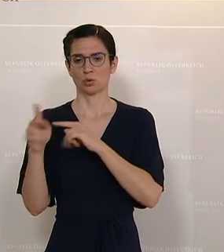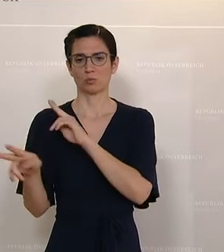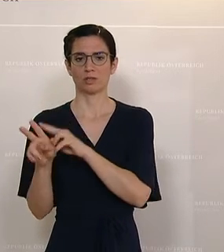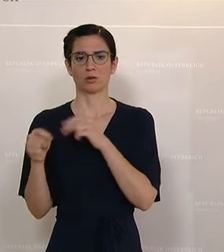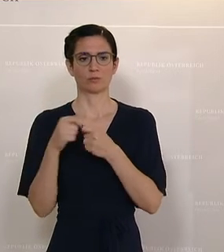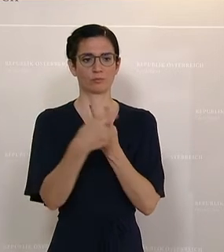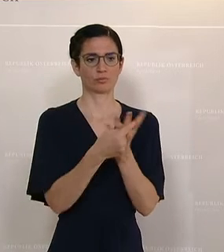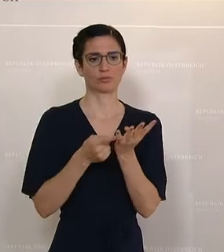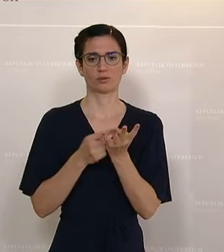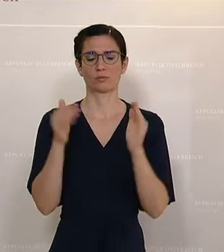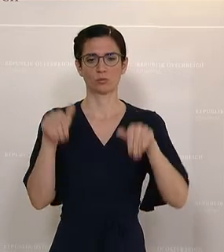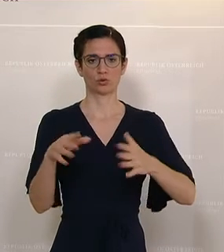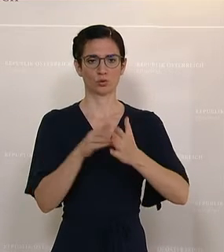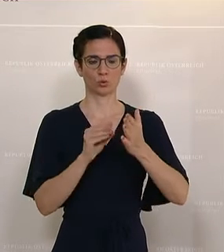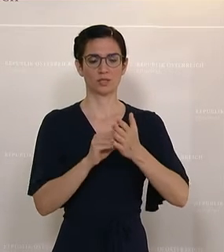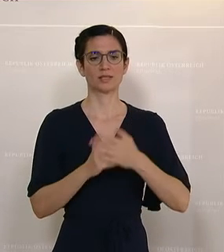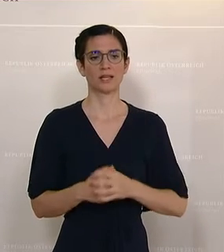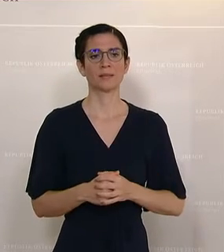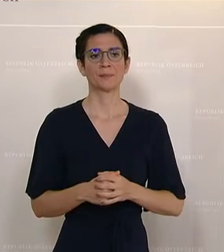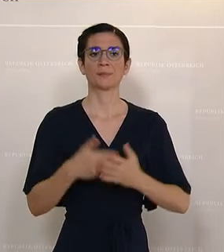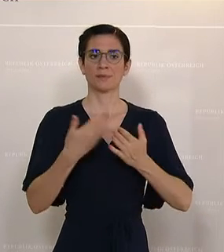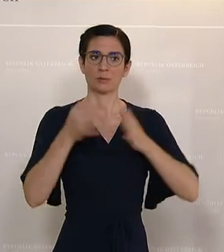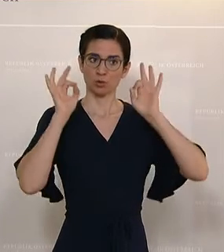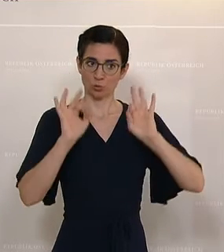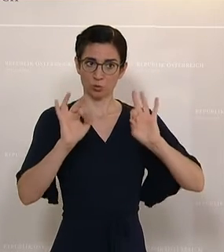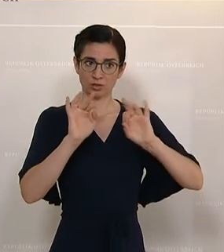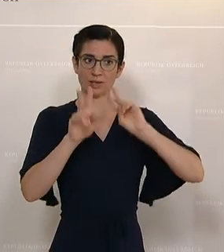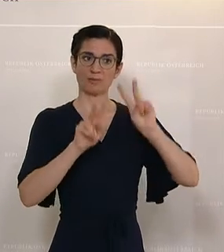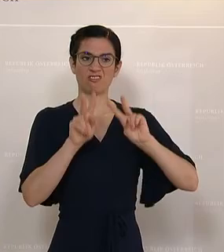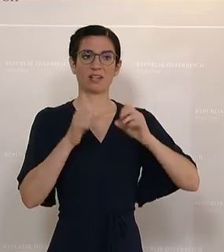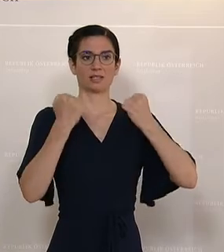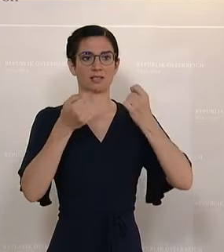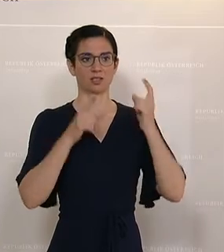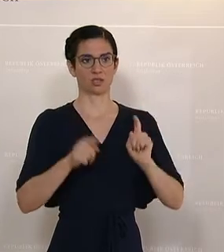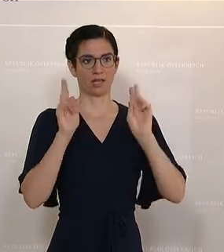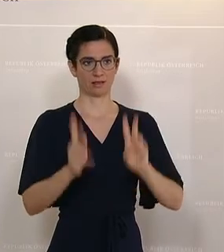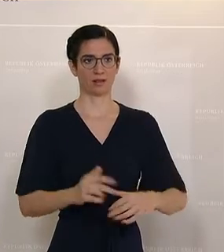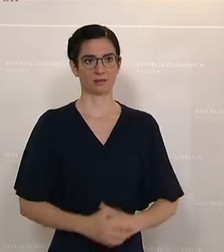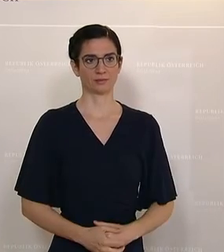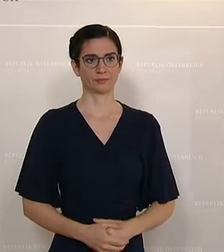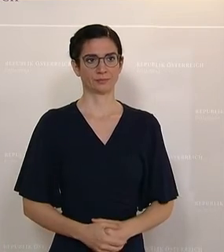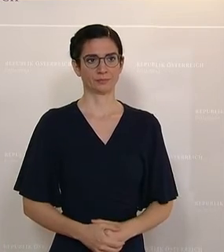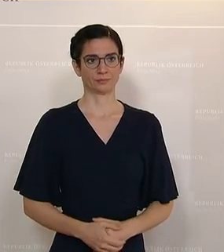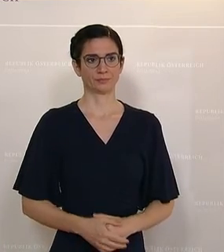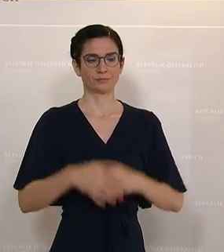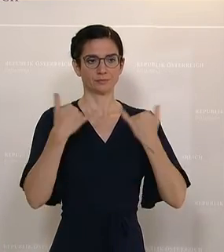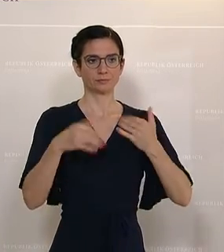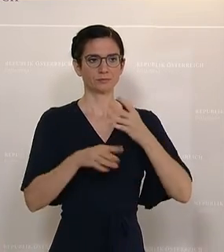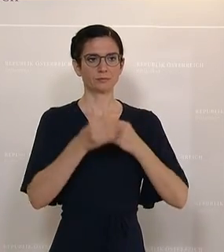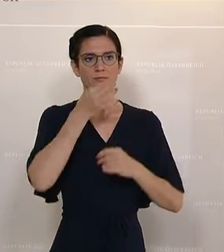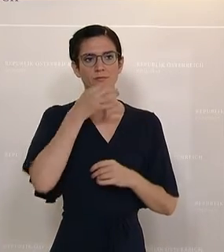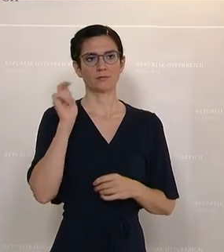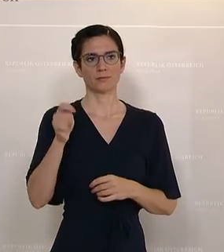nützen zu müssen, um eine gute Pflege in Österreich sicherzustellen. Zusatzfrage stellt die